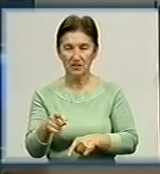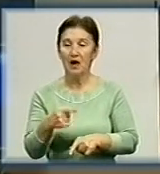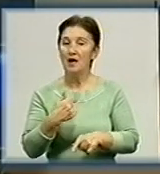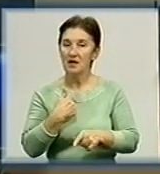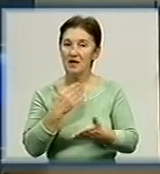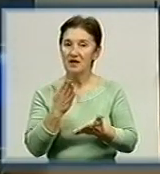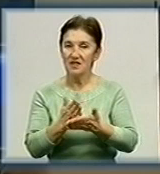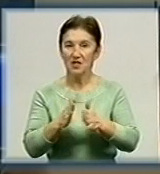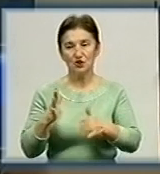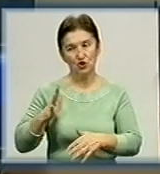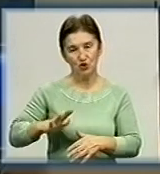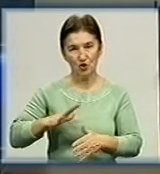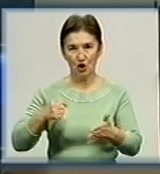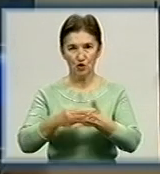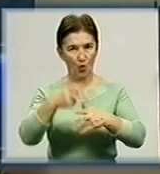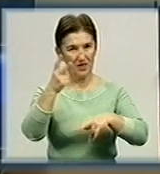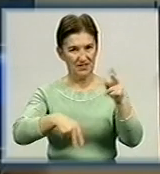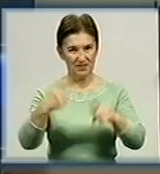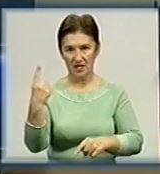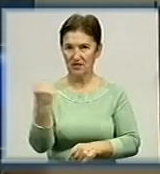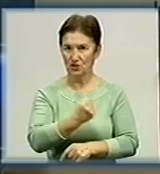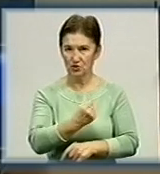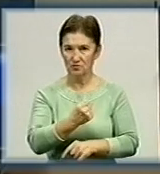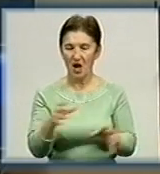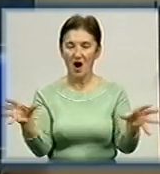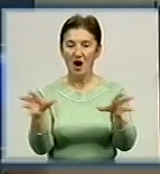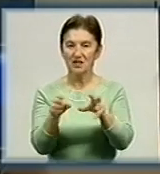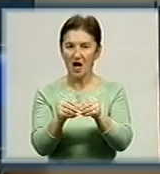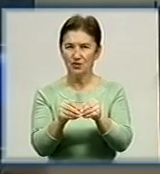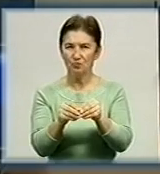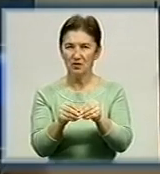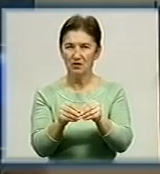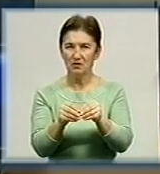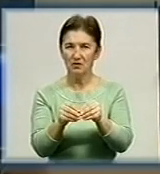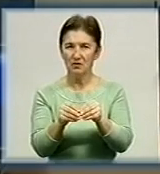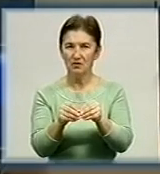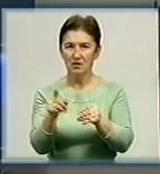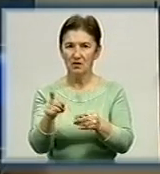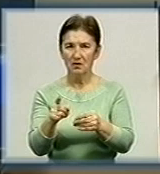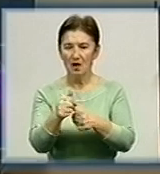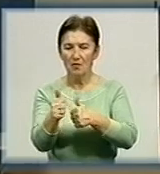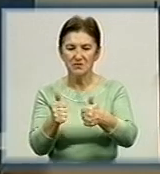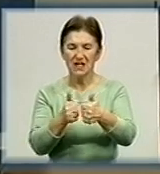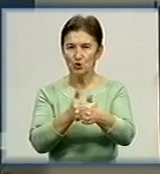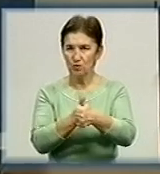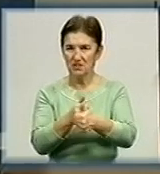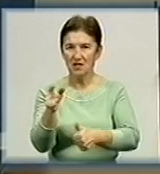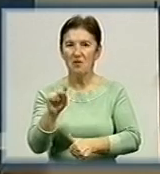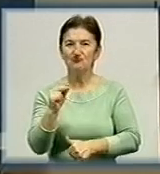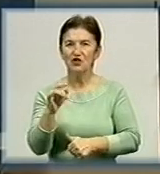пропозиції від вас чекаю до кінця тижня разом з профільним заступником Чернявським і